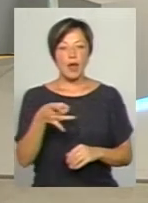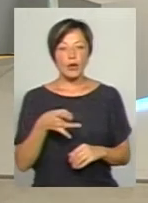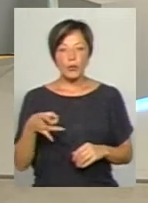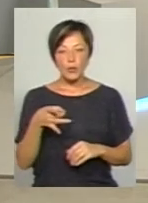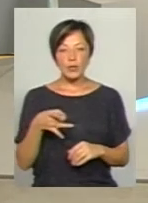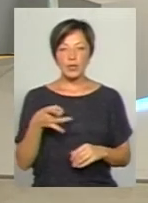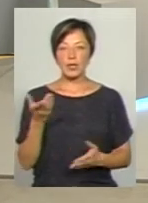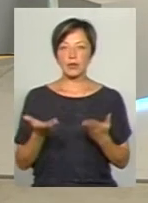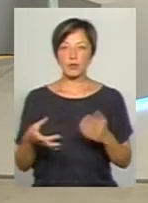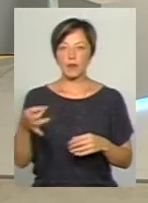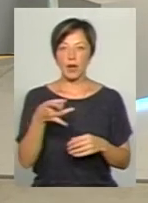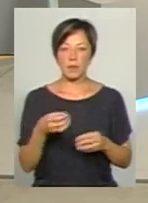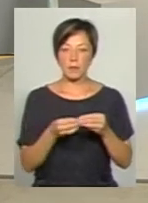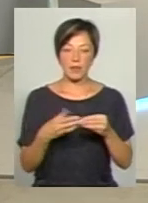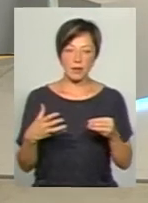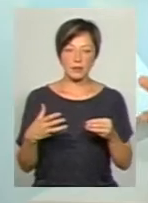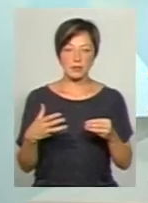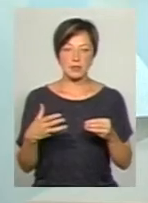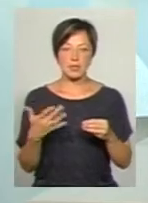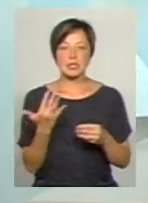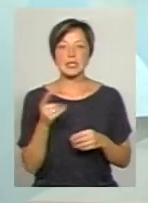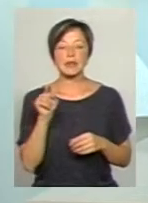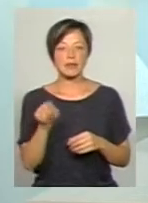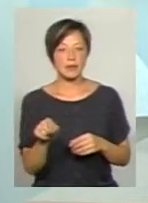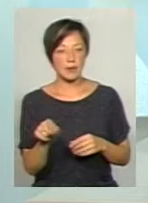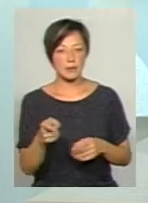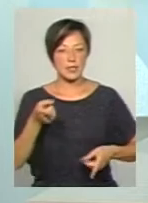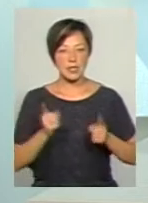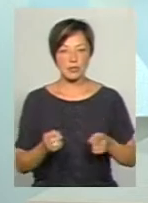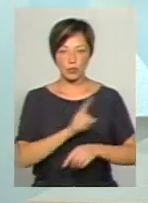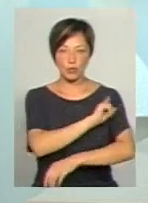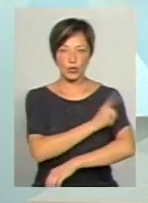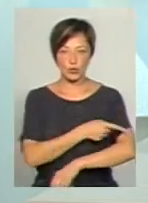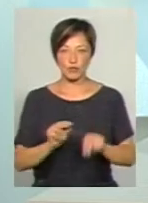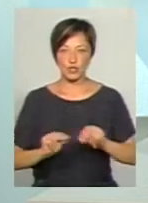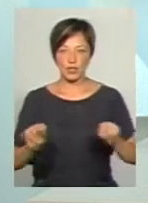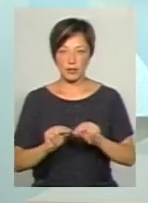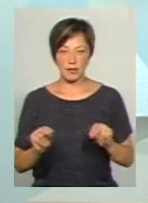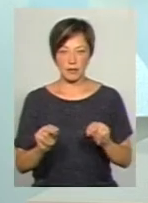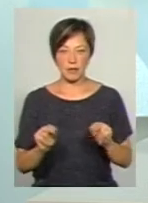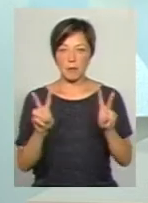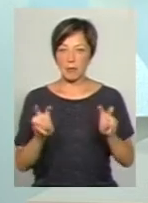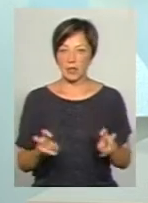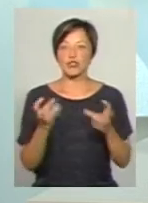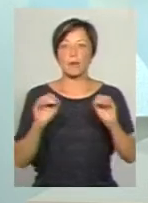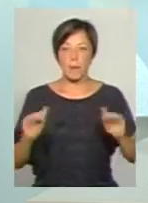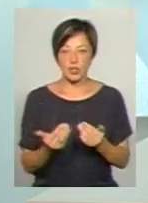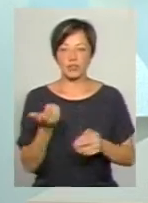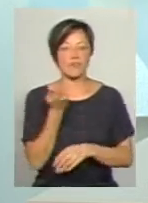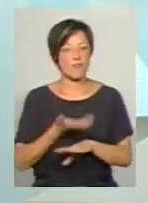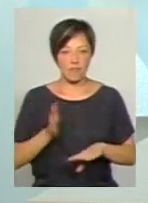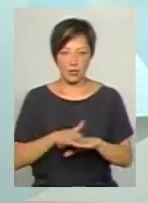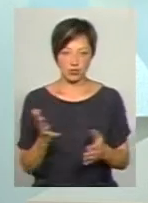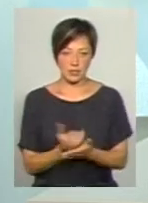тобто, якщо на район тих 15, Брайверській, скільки там дійсно потужних буде вчителів-предметників? Їх ще менше, ще важче буде найти.